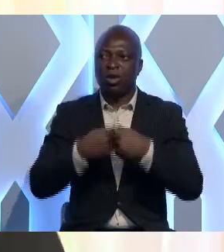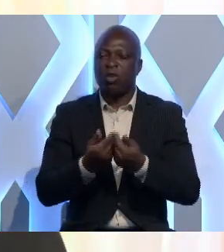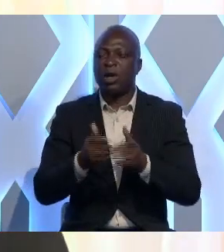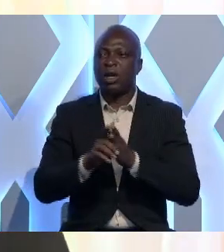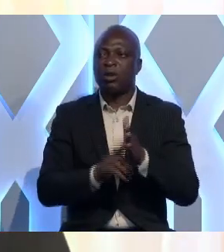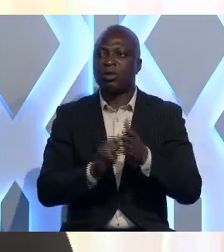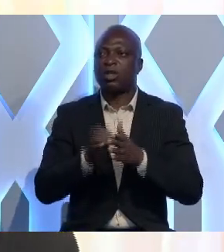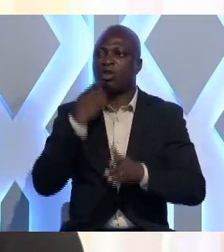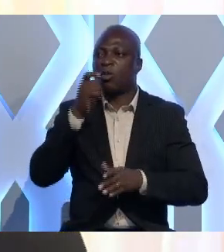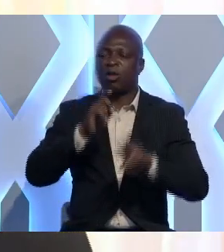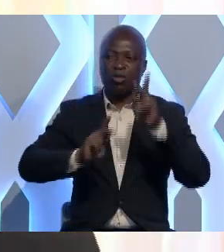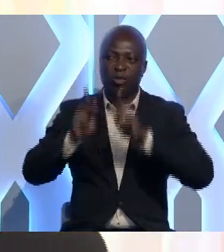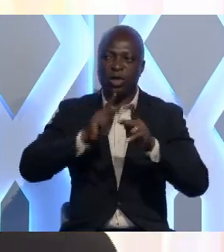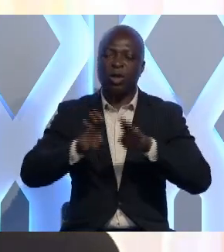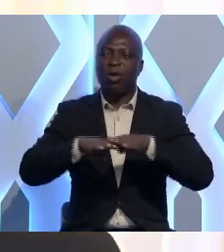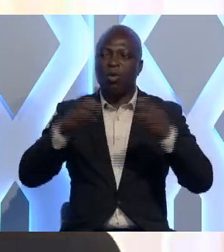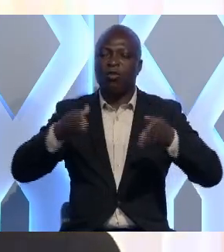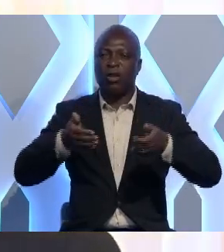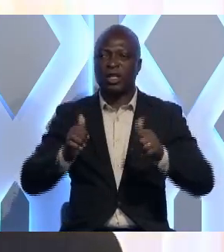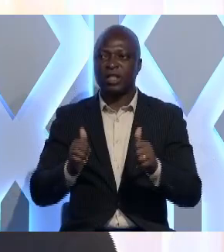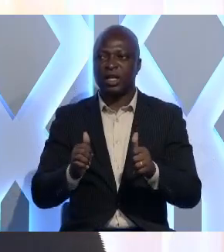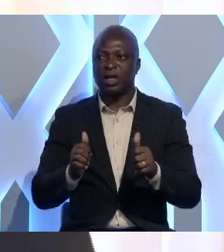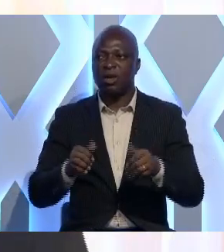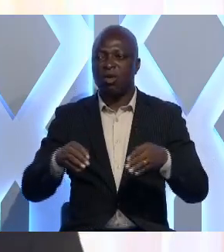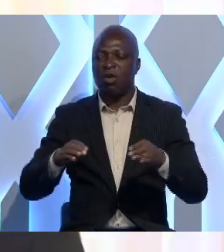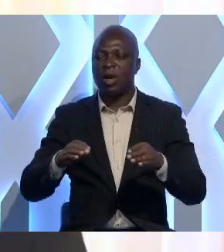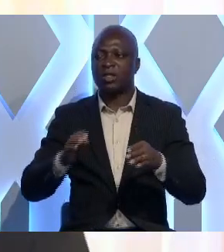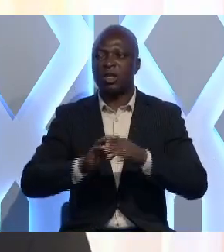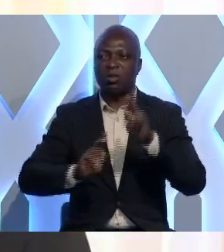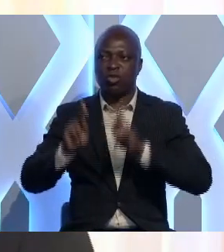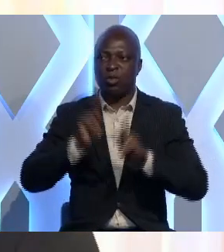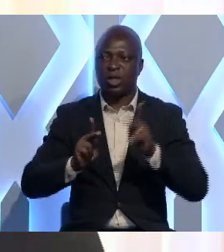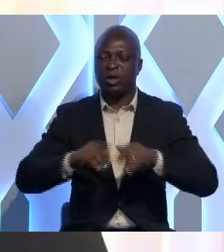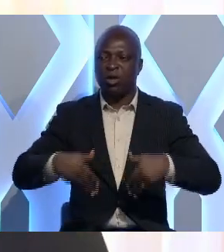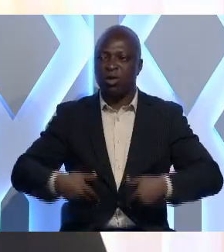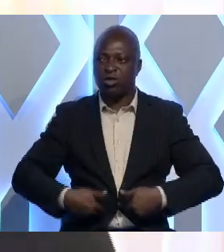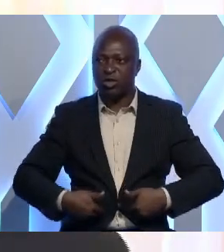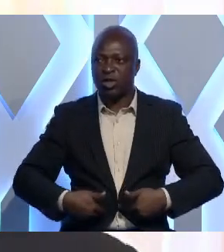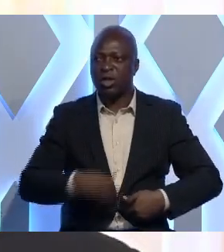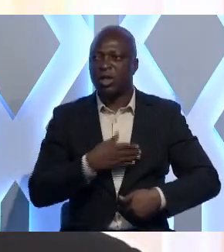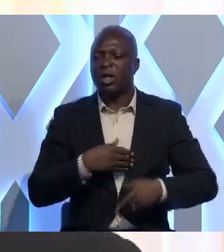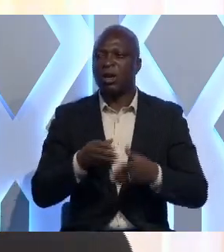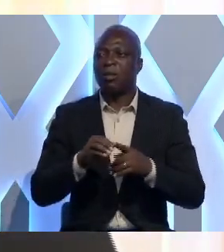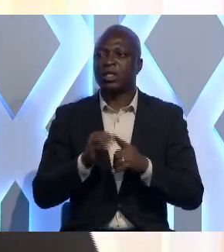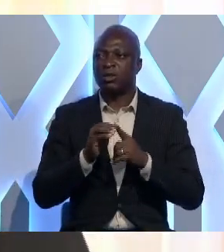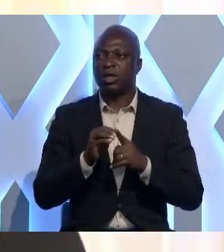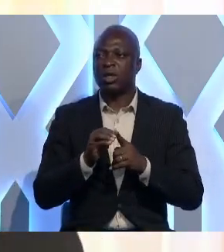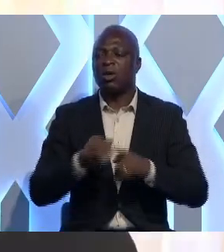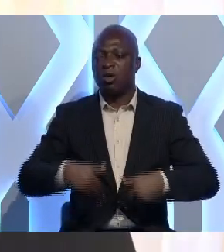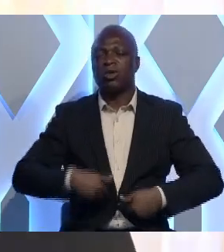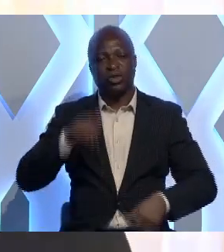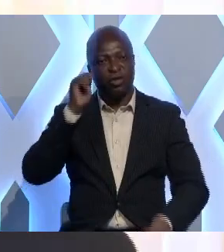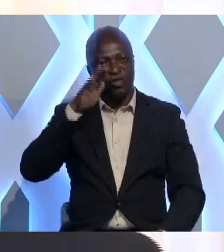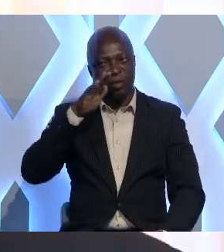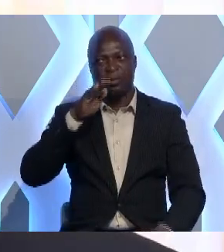réforme de la commande publique ouvre l'accès au marché public, aux jeunes et en particulier aux jeunes femmes.